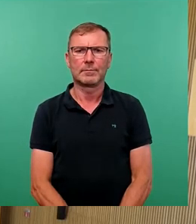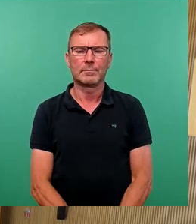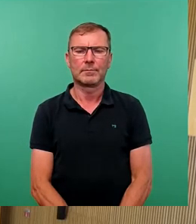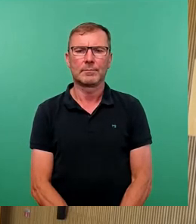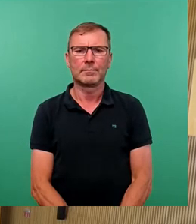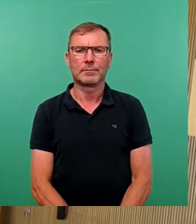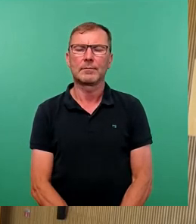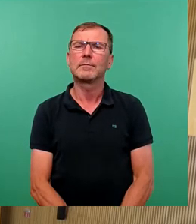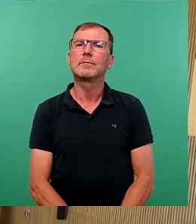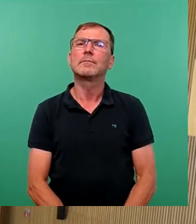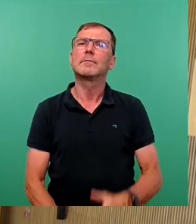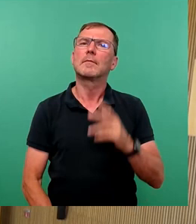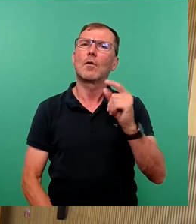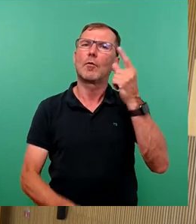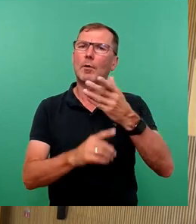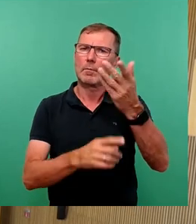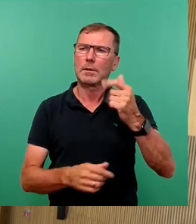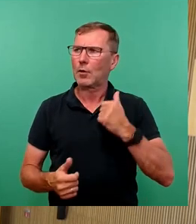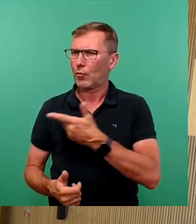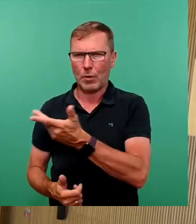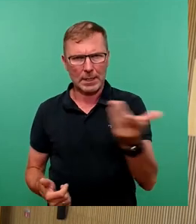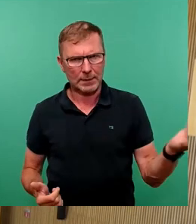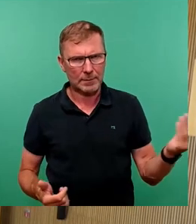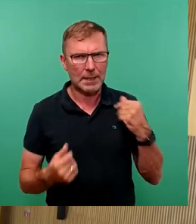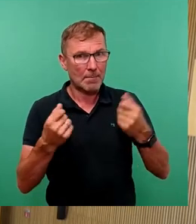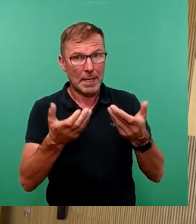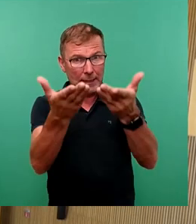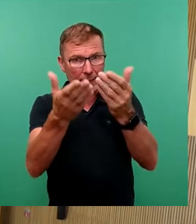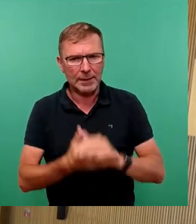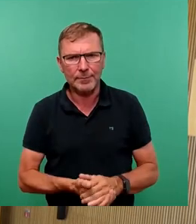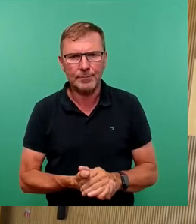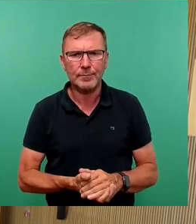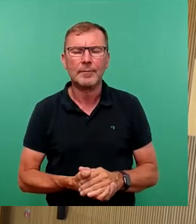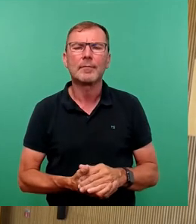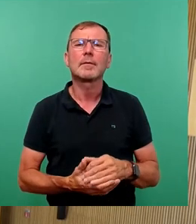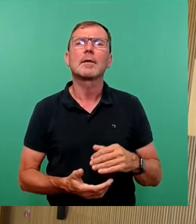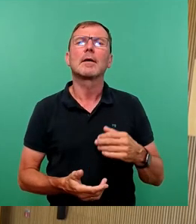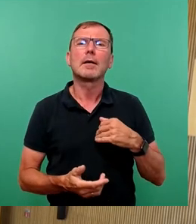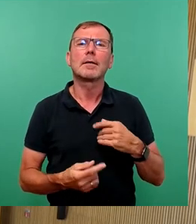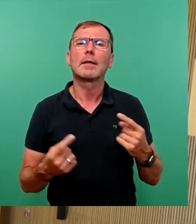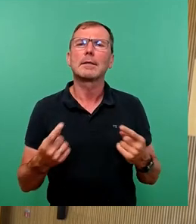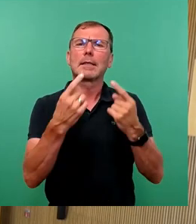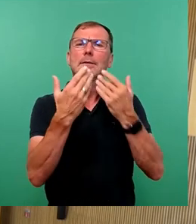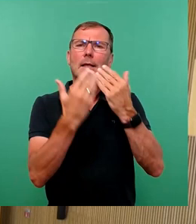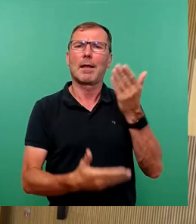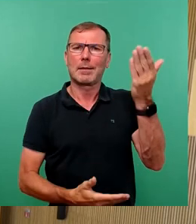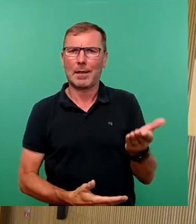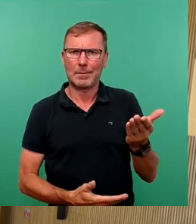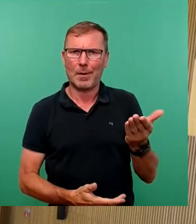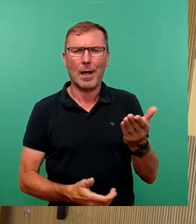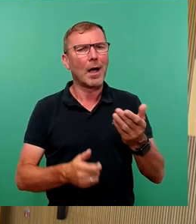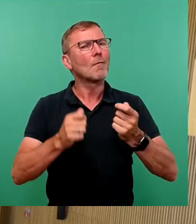Herr Oberbürgermeister, liebe Kolleginnen und Kollegen, liebe Gäste, ich bin den Dissidenten ja sehr dankbar für diese